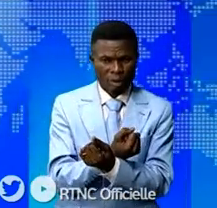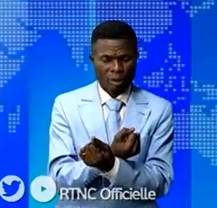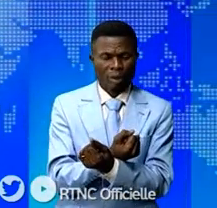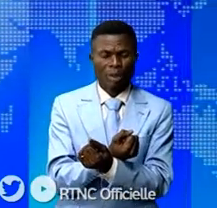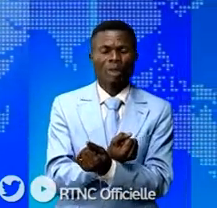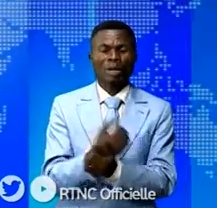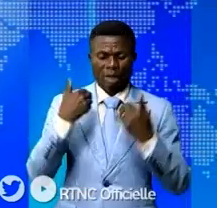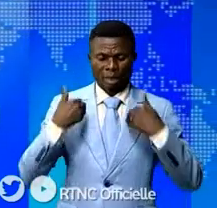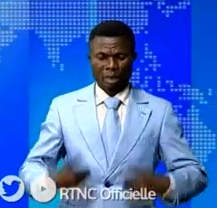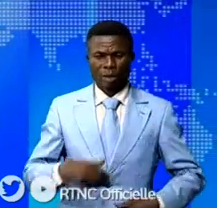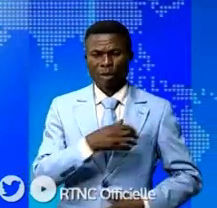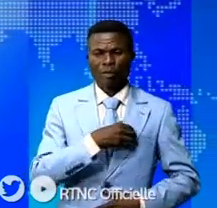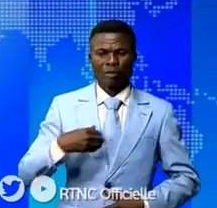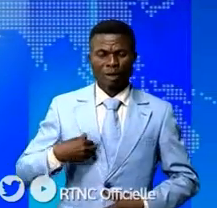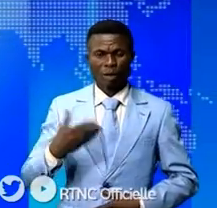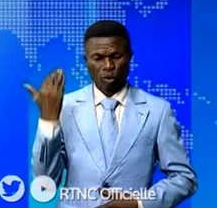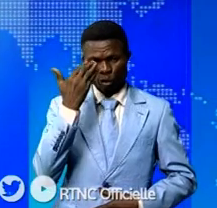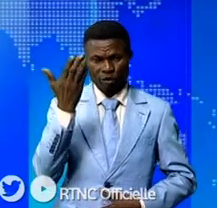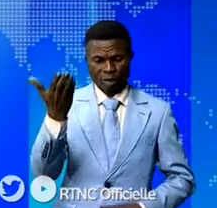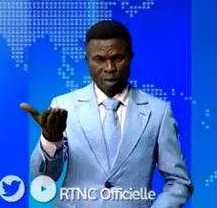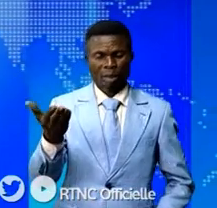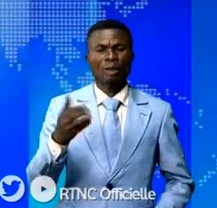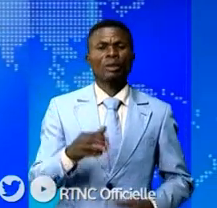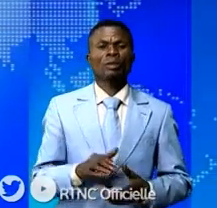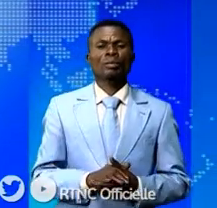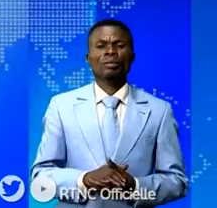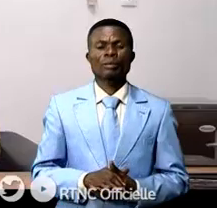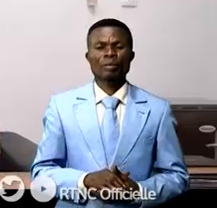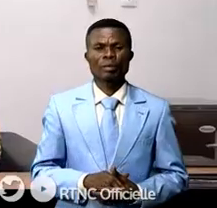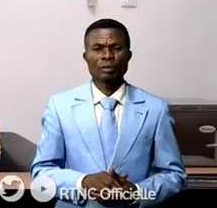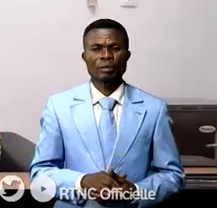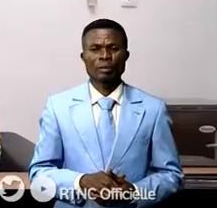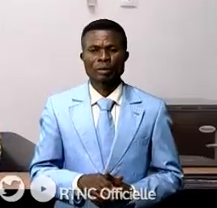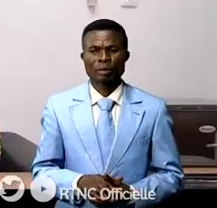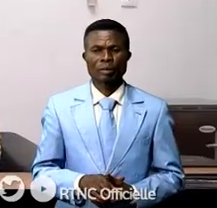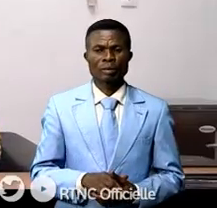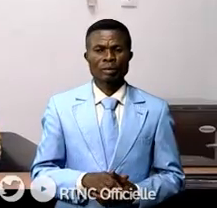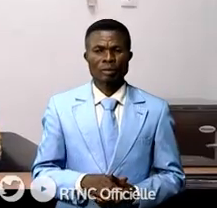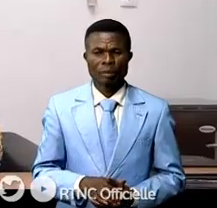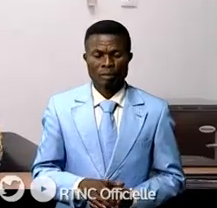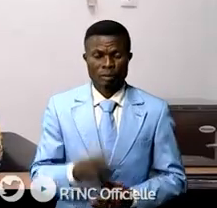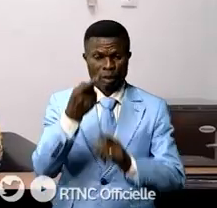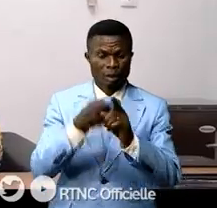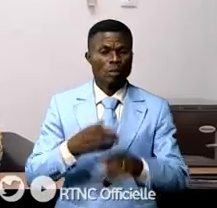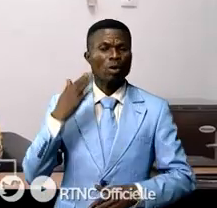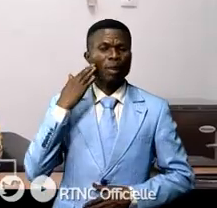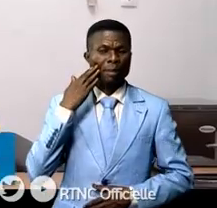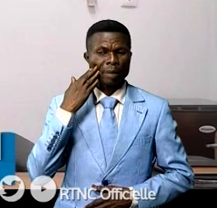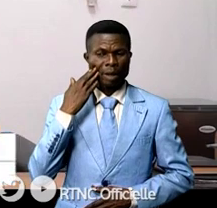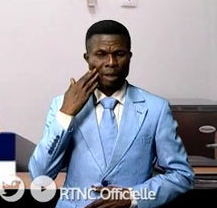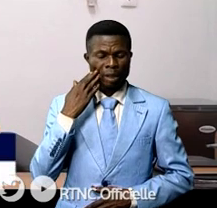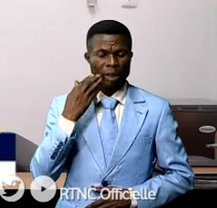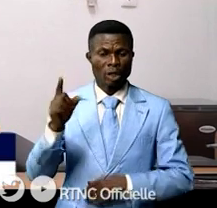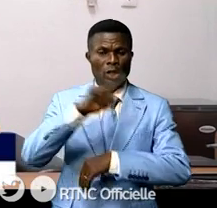'intégrité physique de la femme. Yvette Makoutima. Nous sommes le 4 mars, la journée